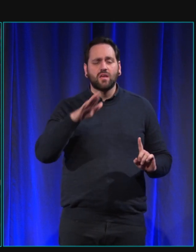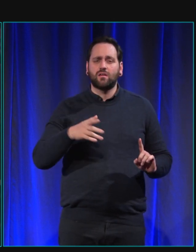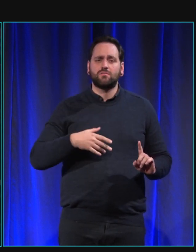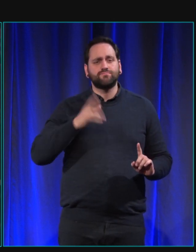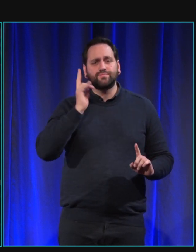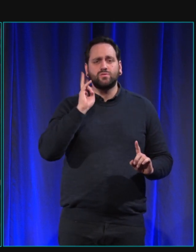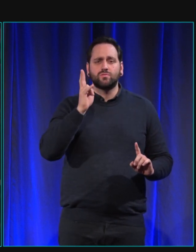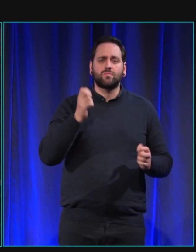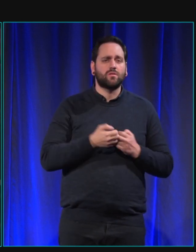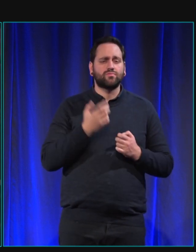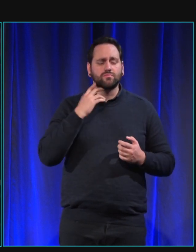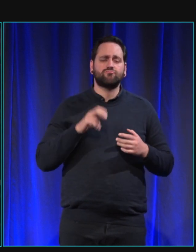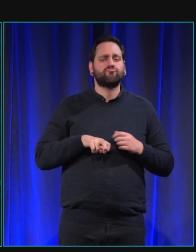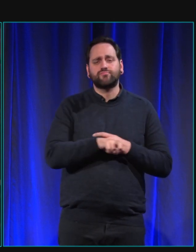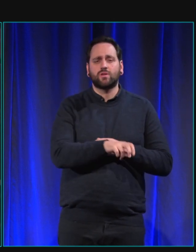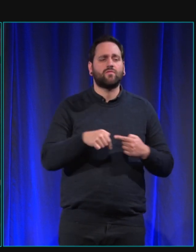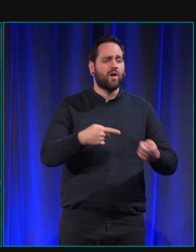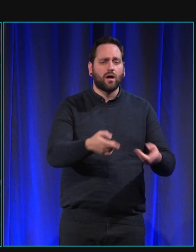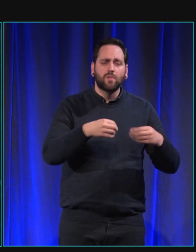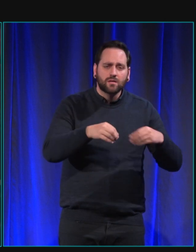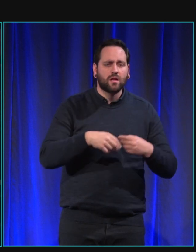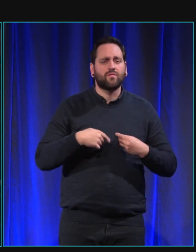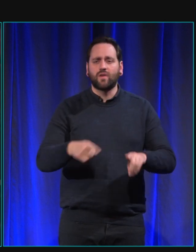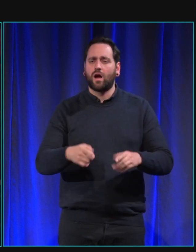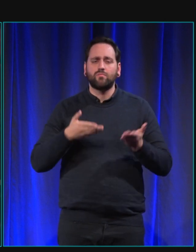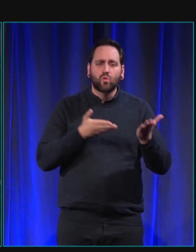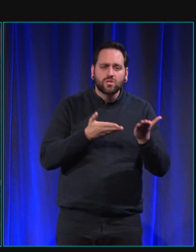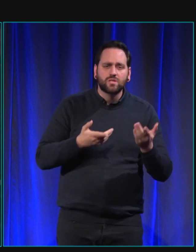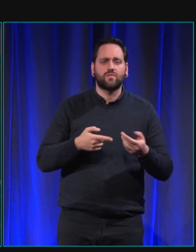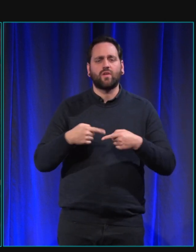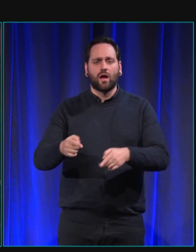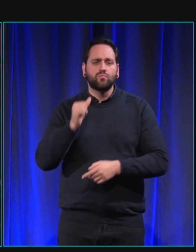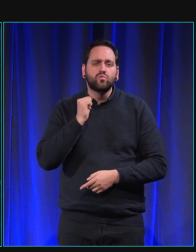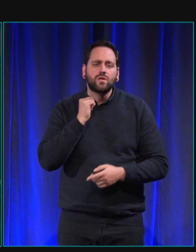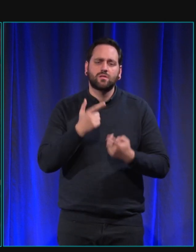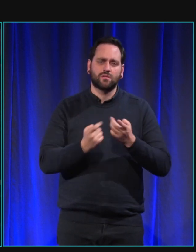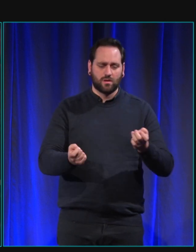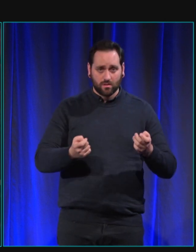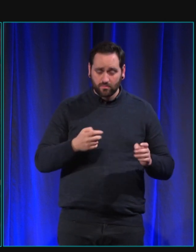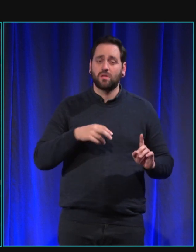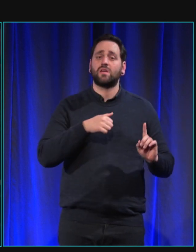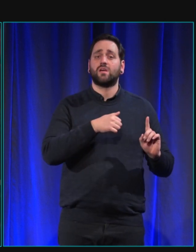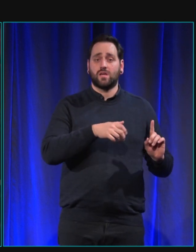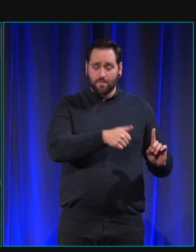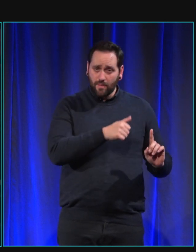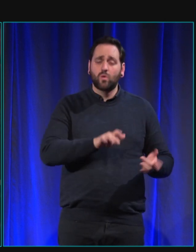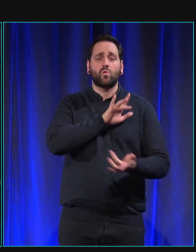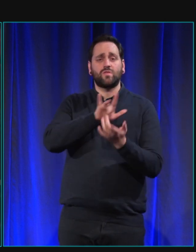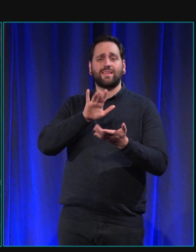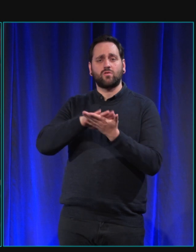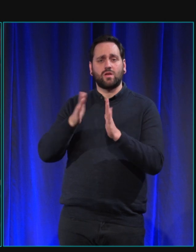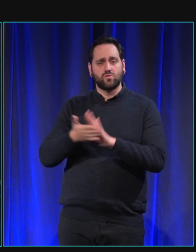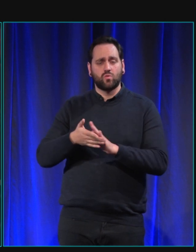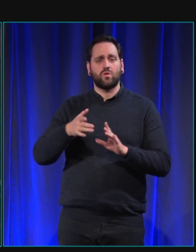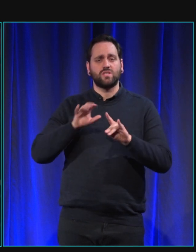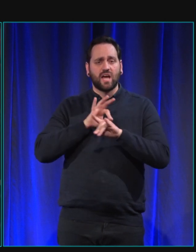boucher tu vas chez le boucher et elle a pris contact avec une association j'ignore laquelle de chiens guides et on lui a fait fabriquer un